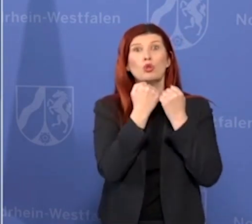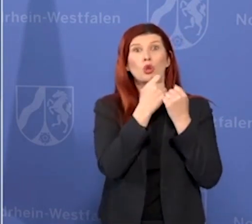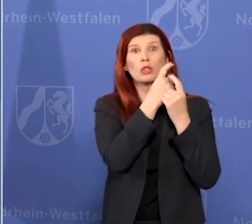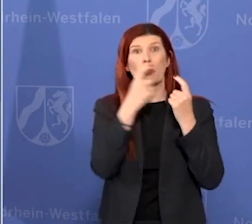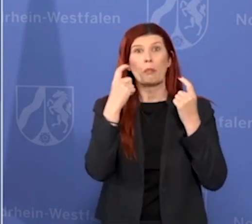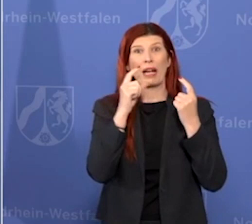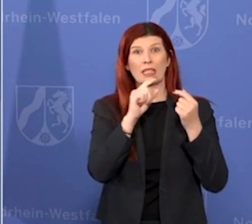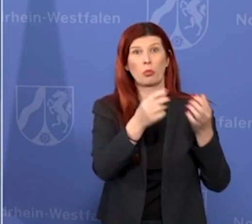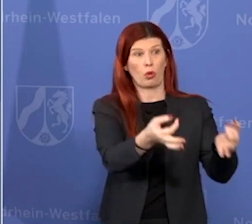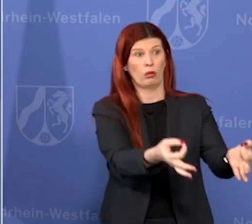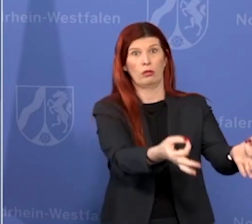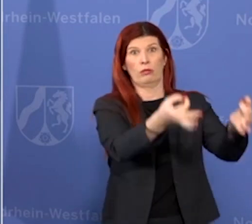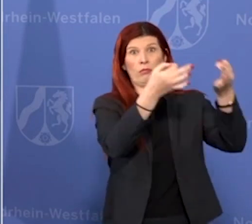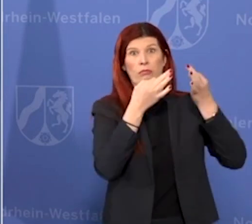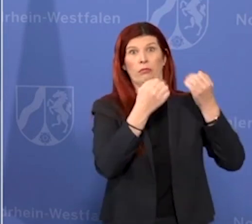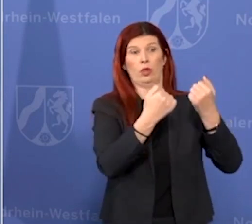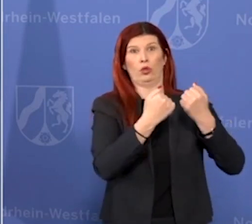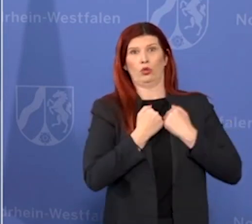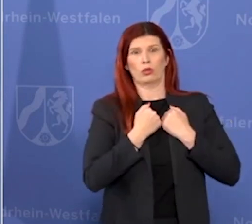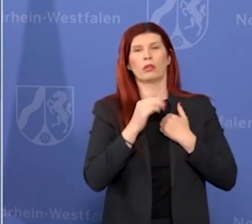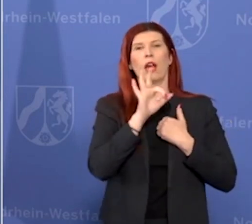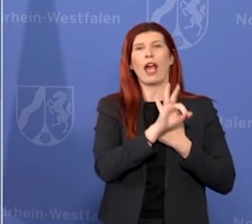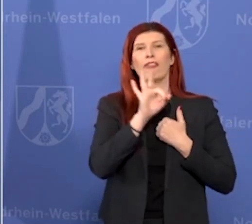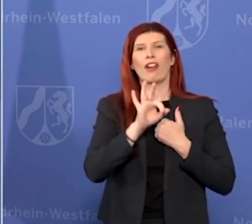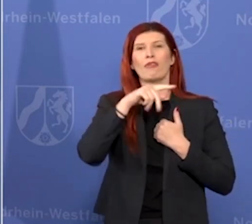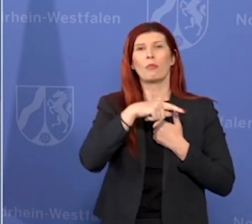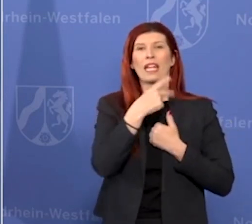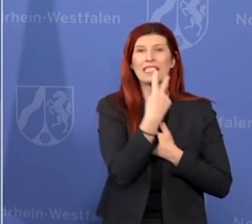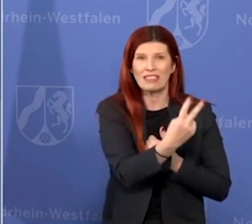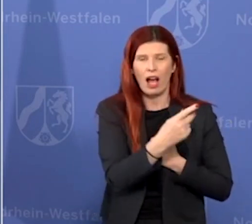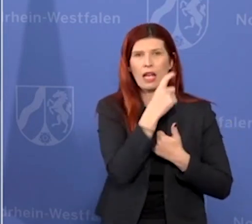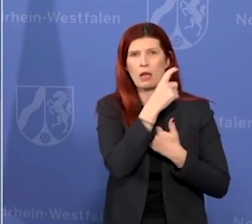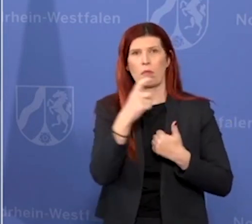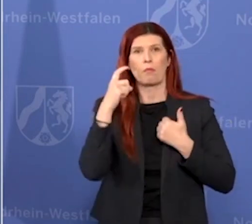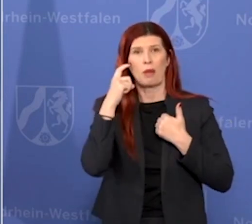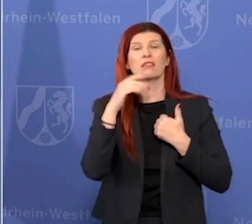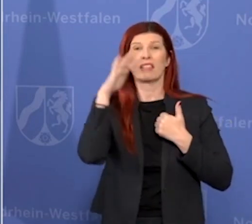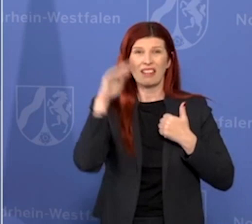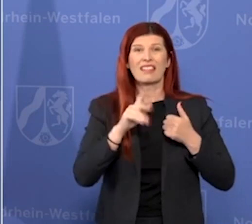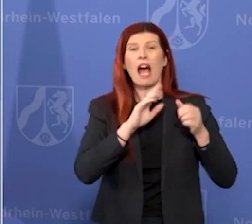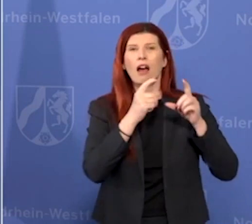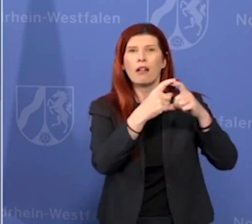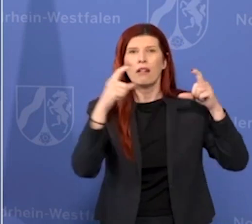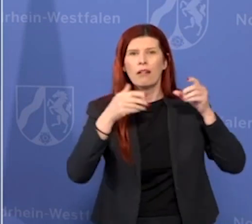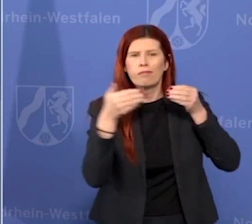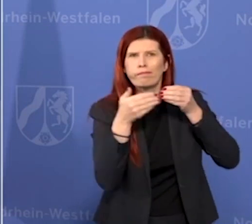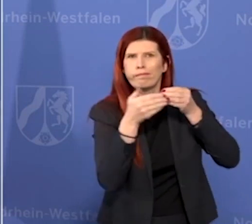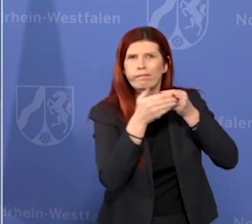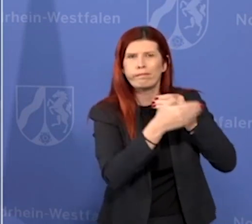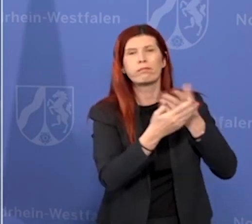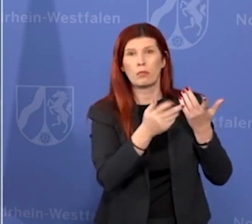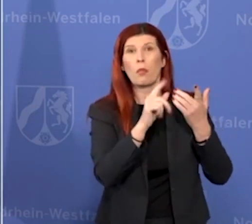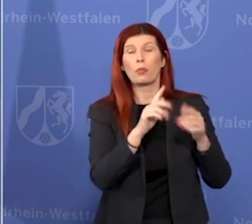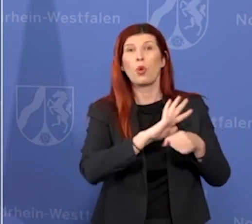schützen. Etwa die FFP2-Maske, sind besondere Schutzmasken mit einer besonderen Schutzfähigkeit, die insbesondere auch vor dem